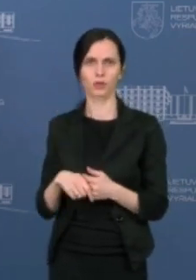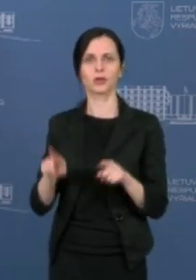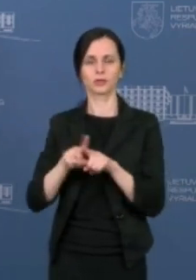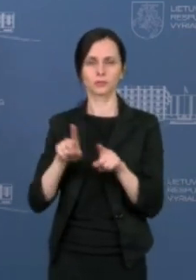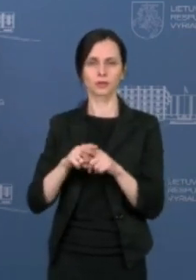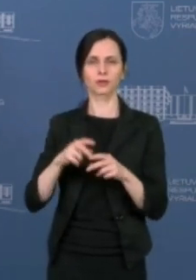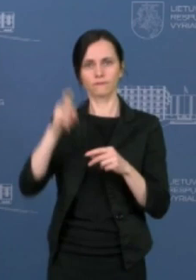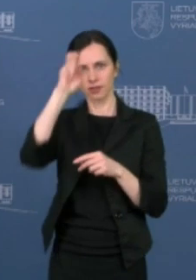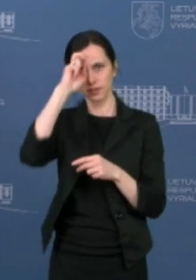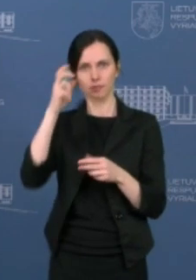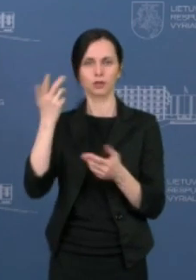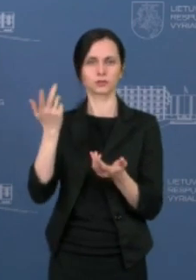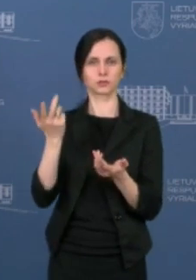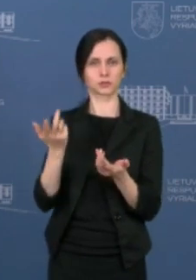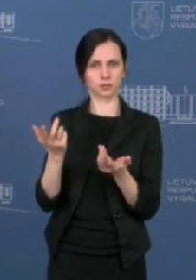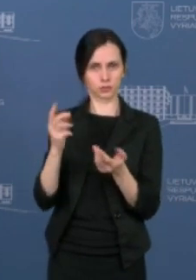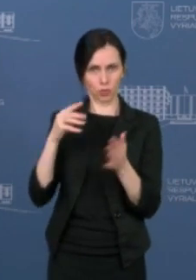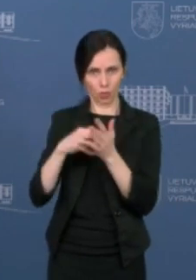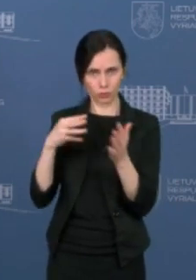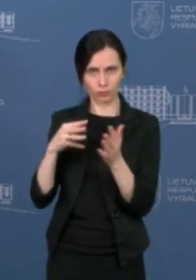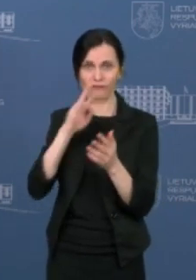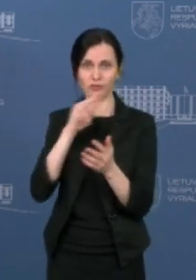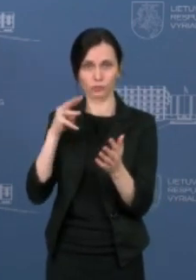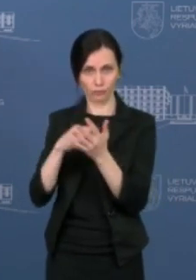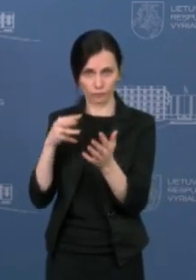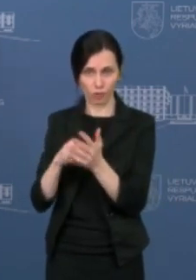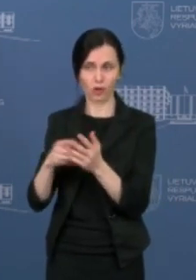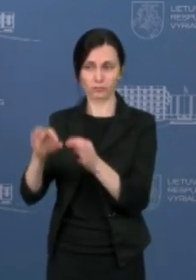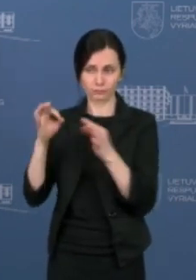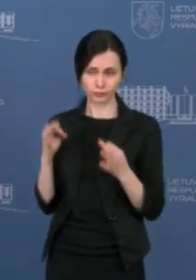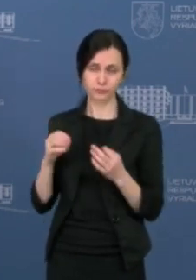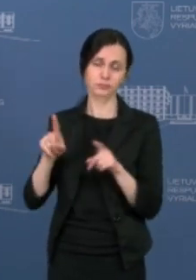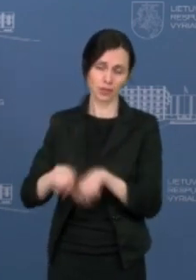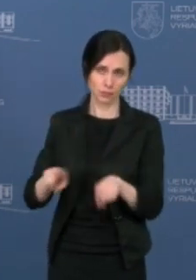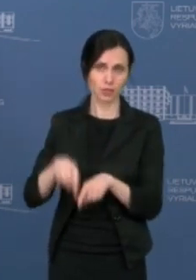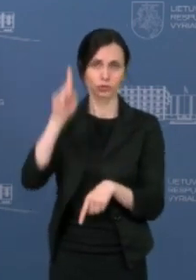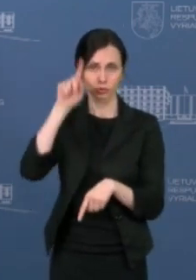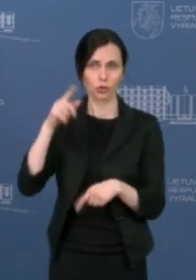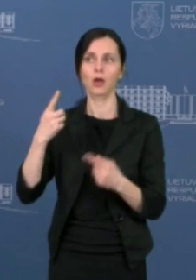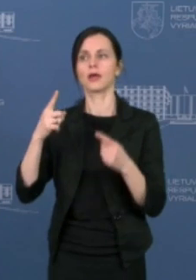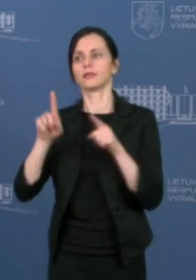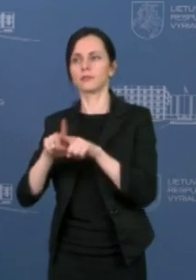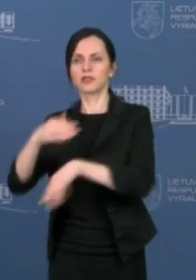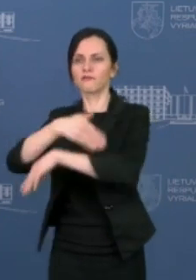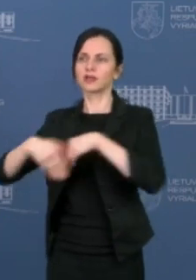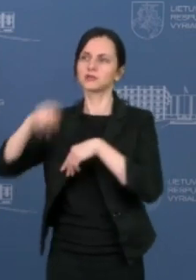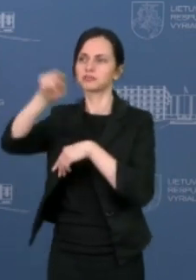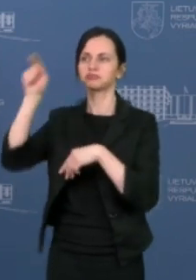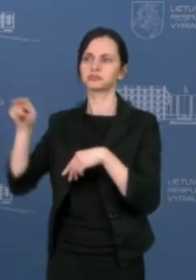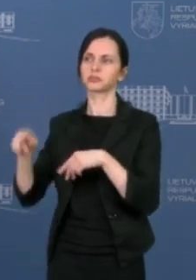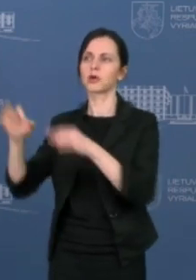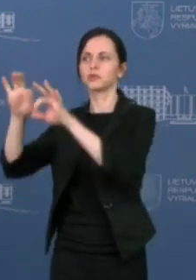vaistų kontrolės tarnybos įžvalgas, pasitarsi, pasižiūrėsime į kitų šalių kolegų